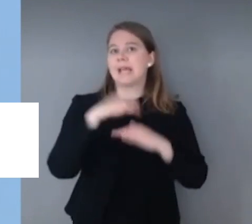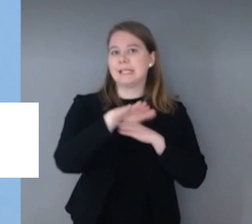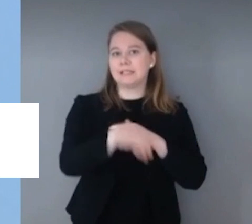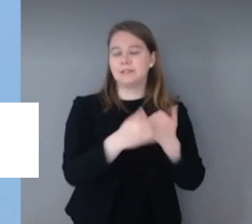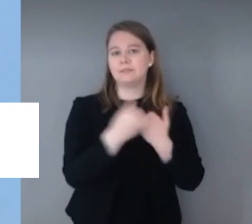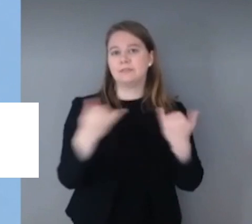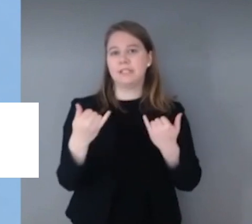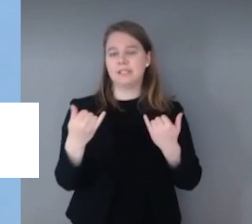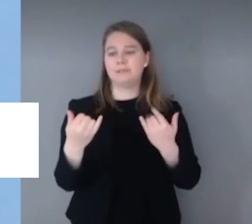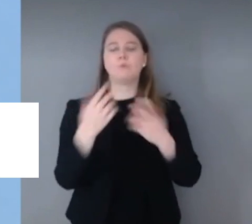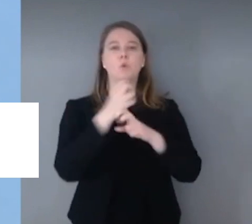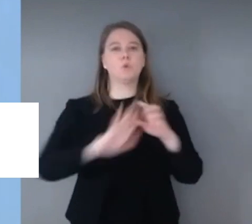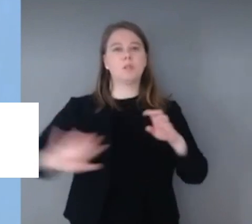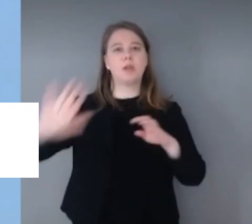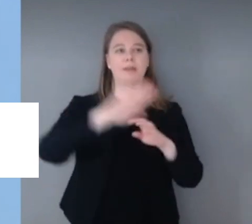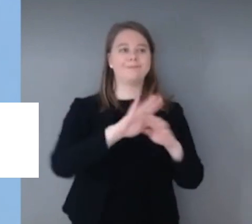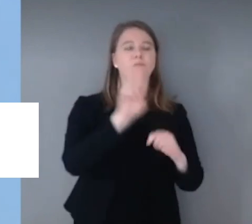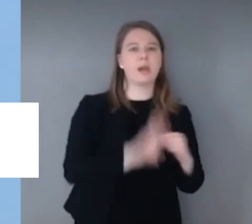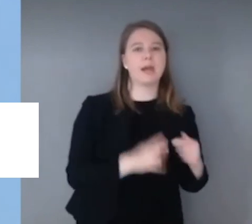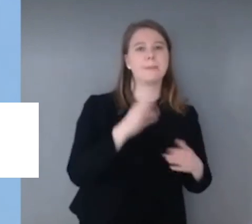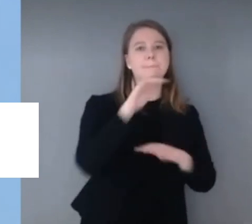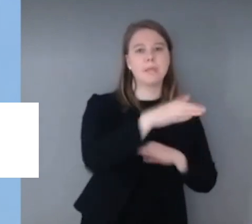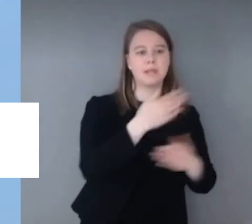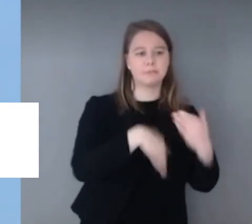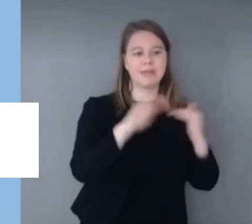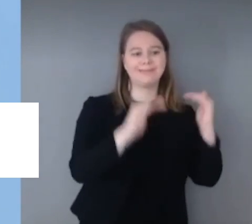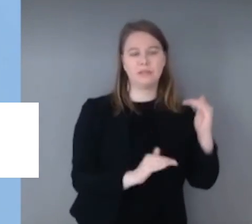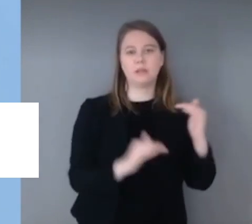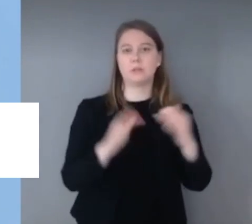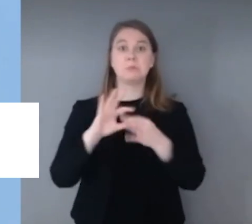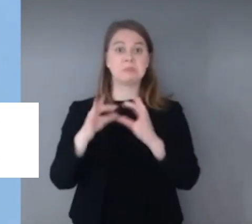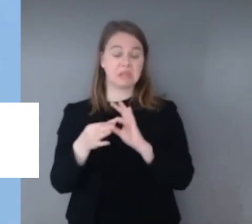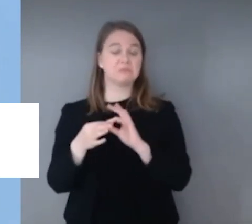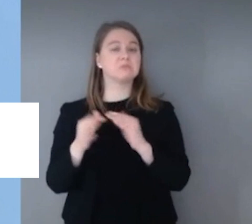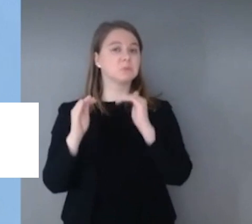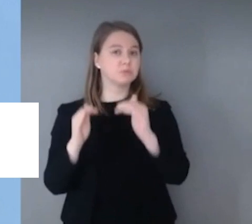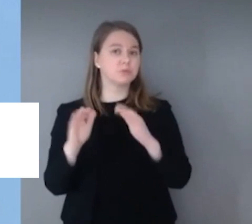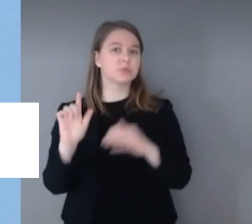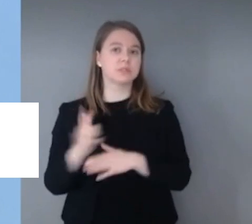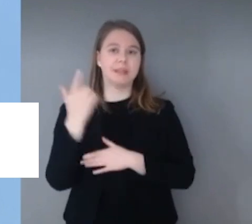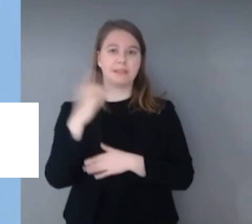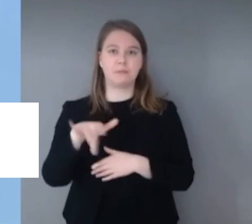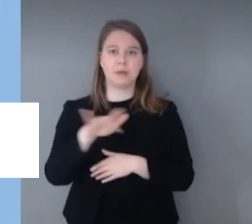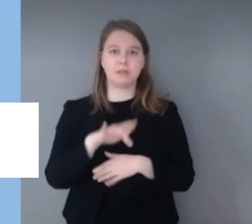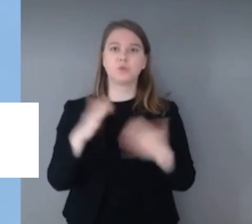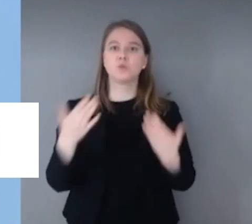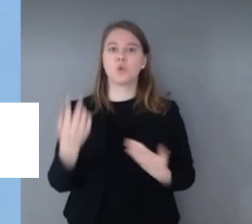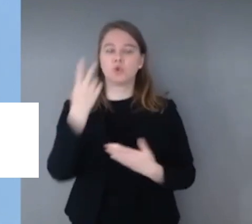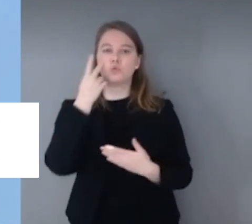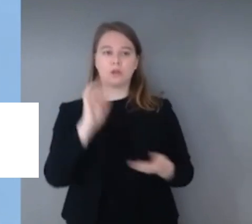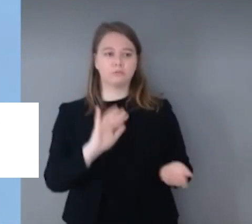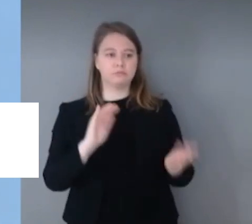Vorarlberg. Und das zeigt auch hier, wie eine Hochschaubahn fast funktionsähnlich die